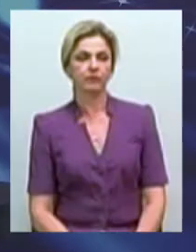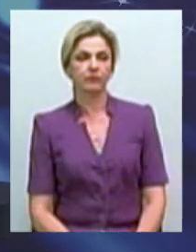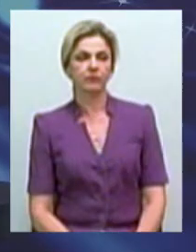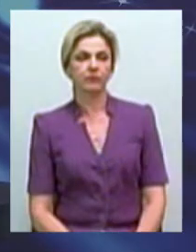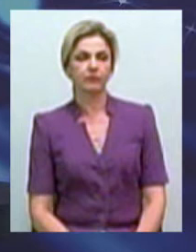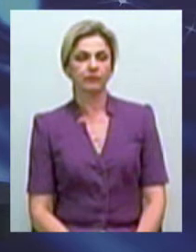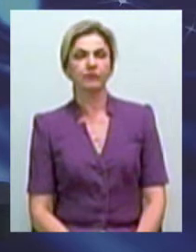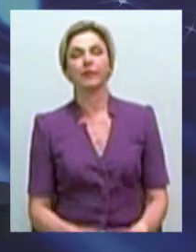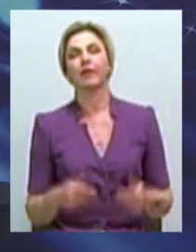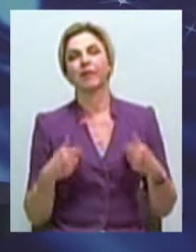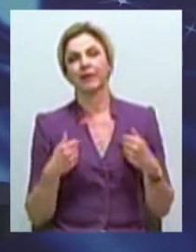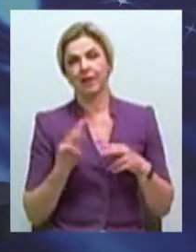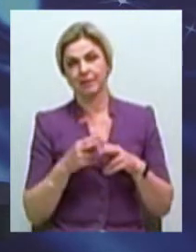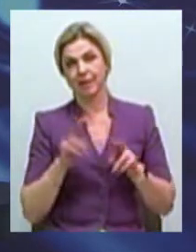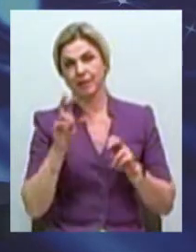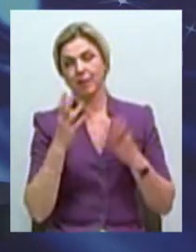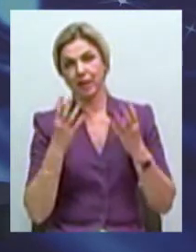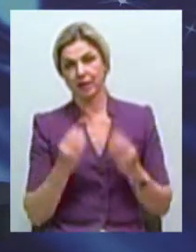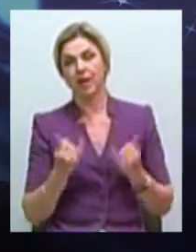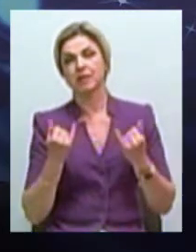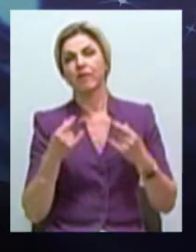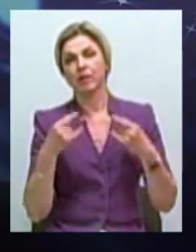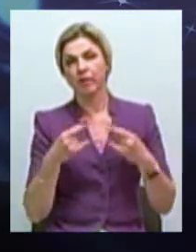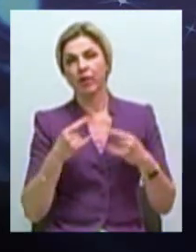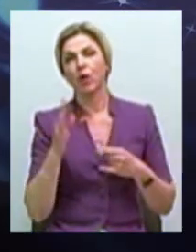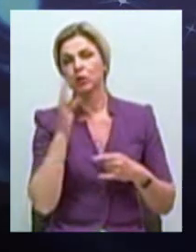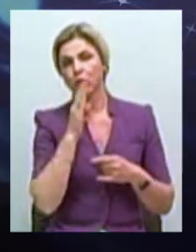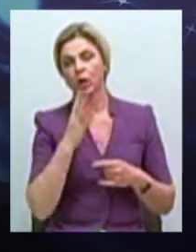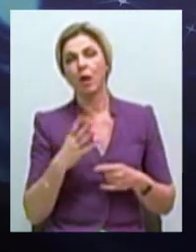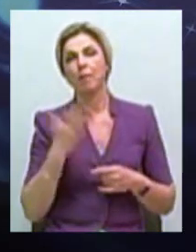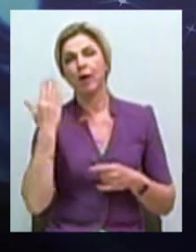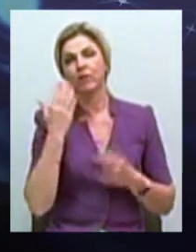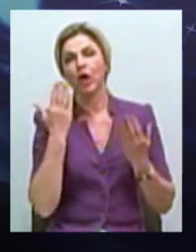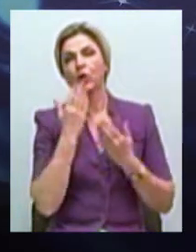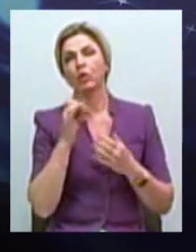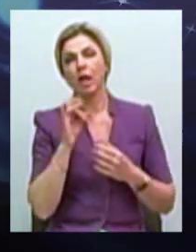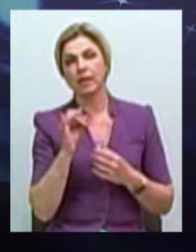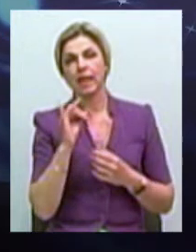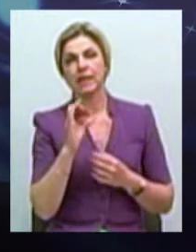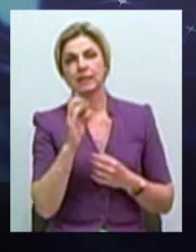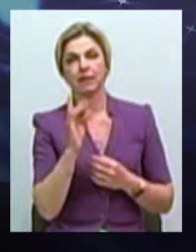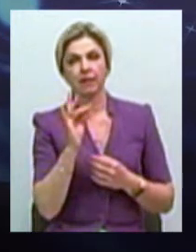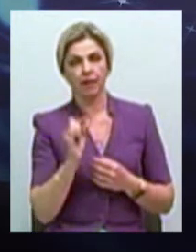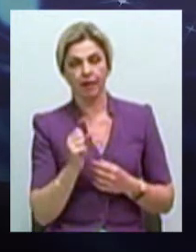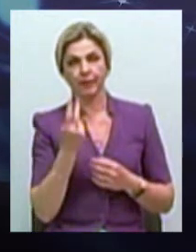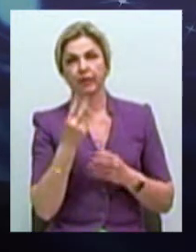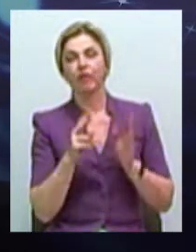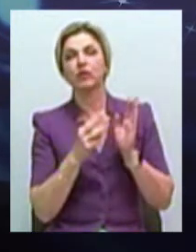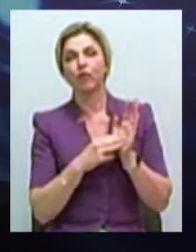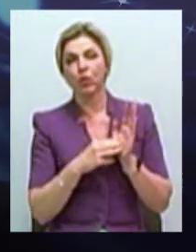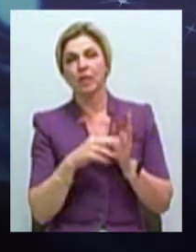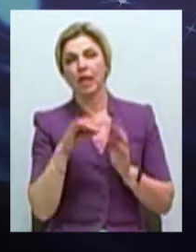Вітаю, це тема дня, а тема нашого ефіру – доля колишнього кіне-театру «Іскра». 28 липня голова